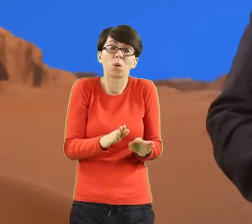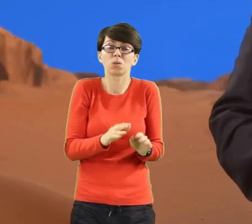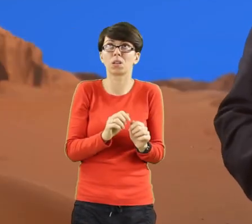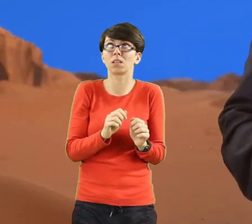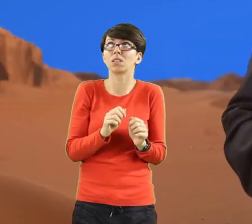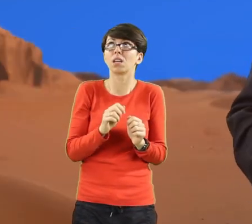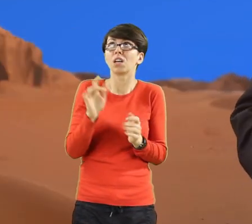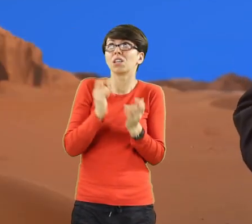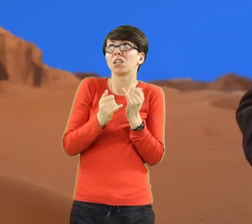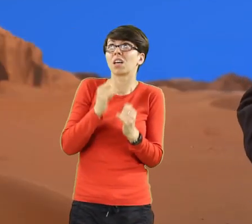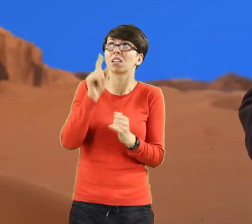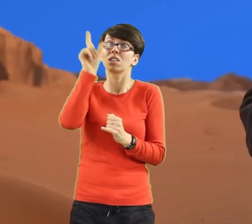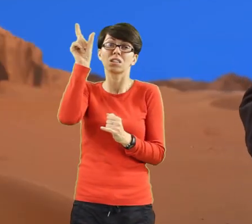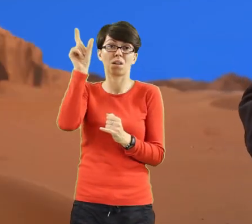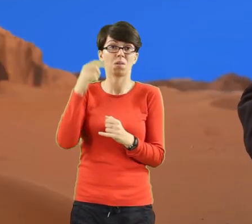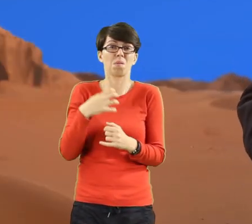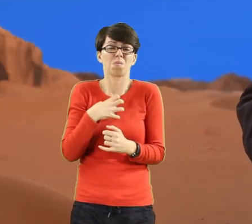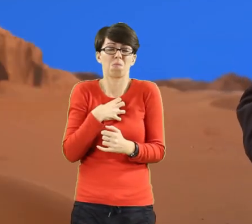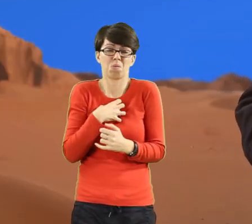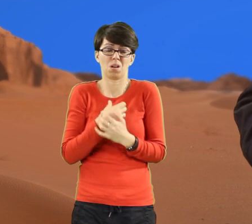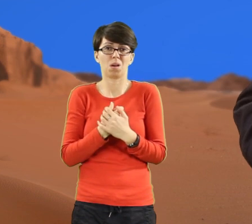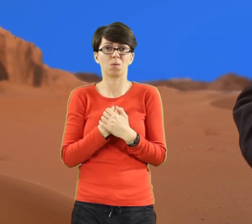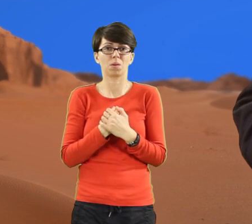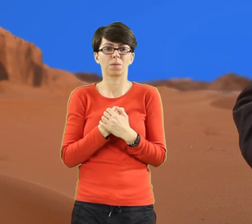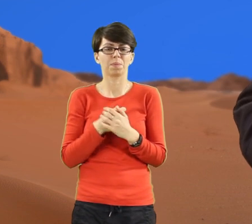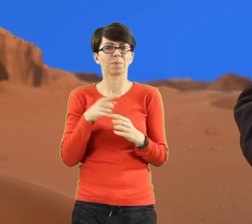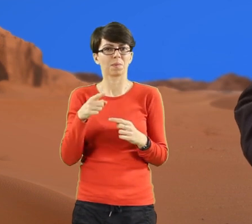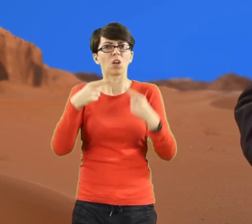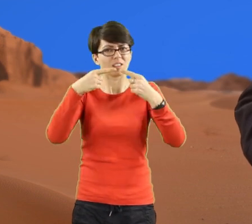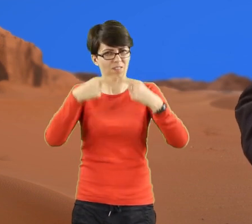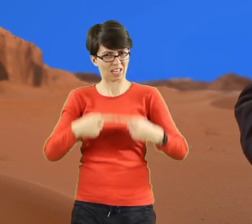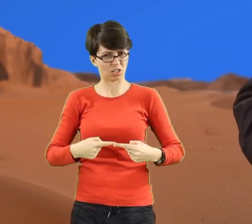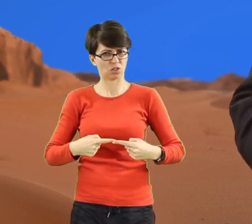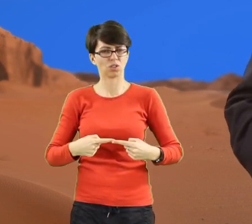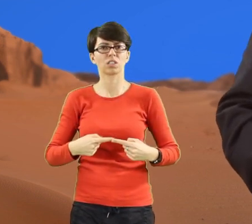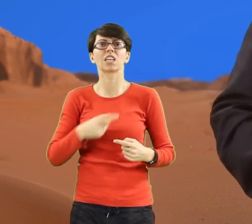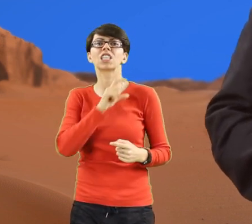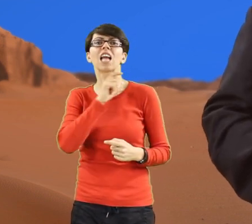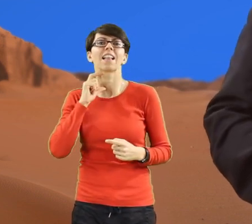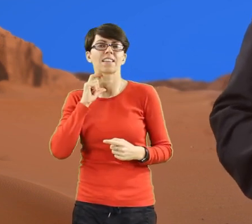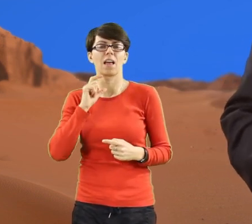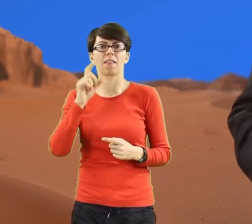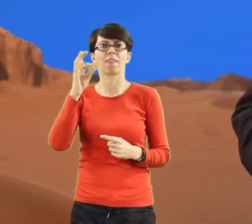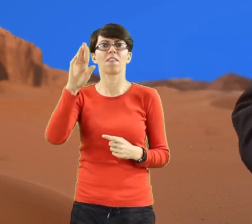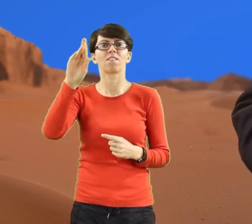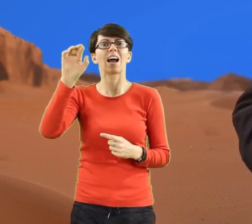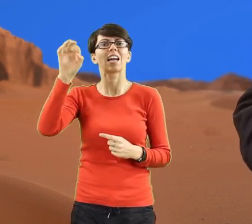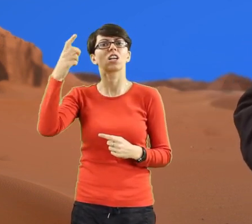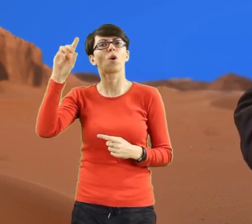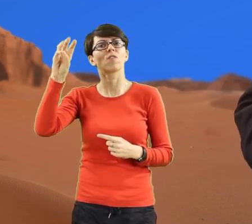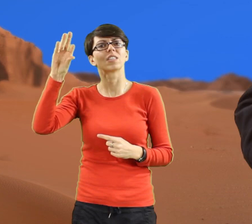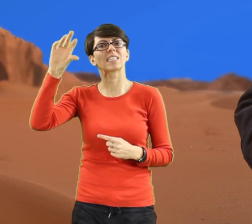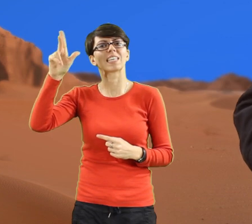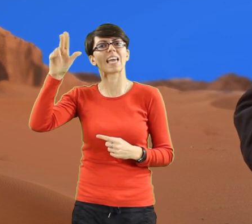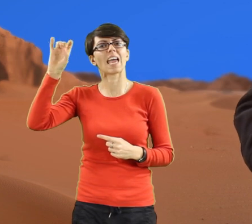Tak kiedyś ksiądz Twardowski opisał doświadczenie pustyni, doświadczenie pustyni Wielkiego Postu.